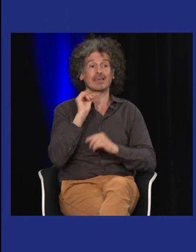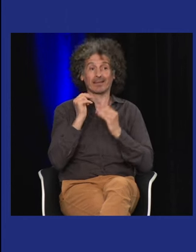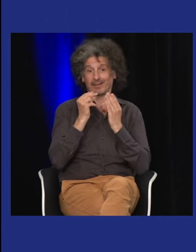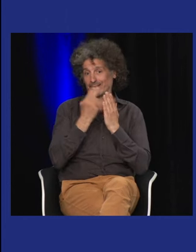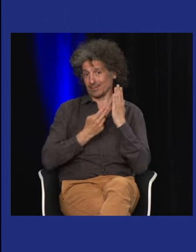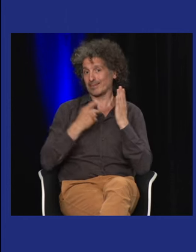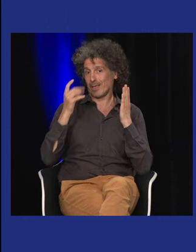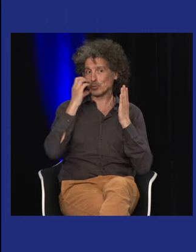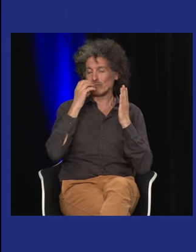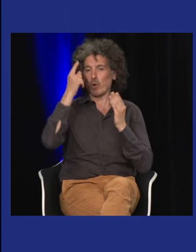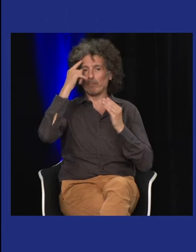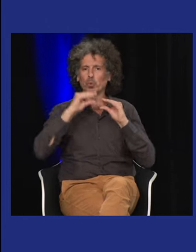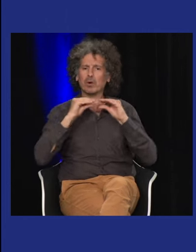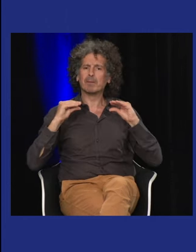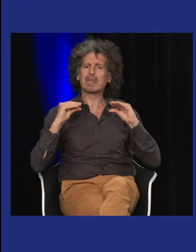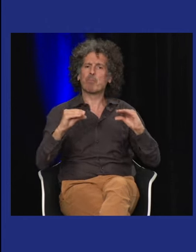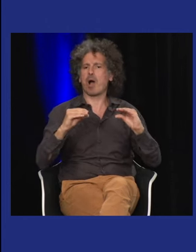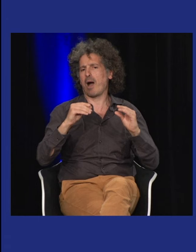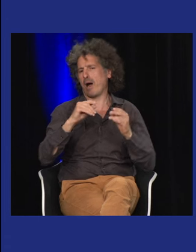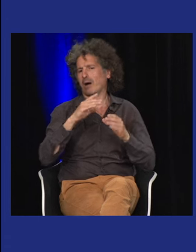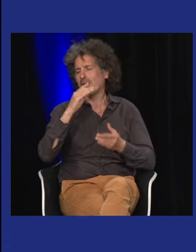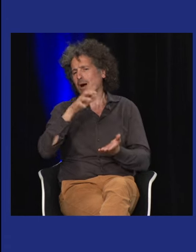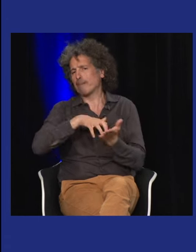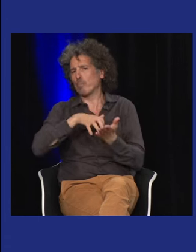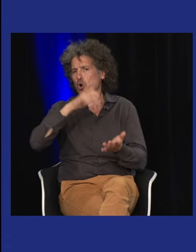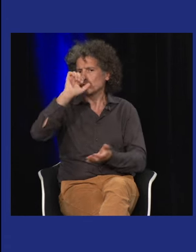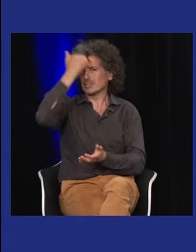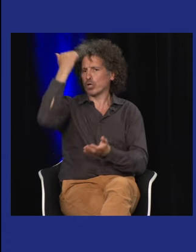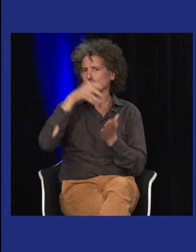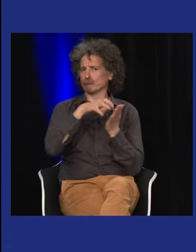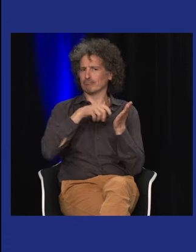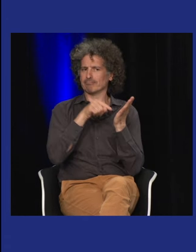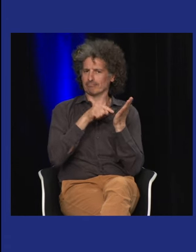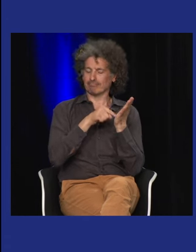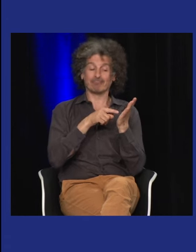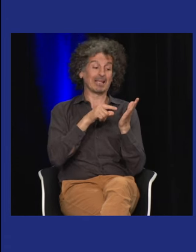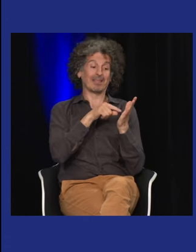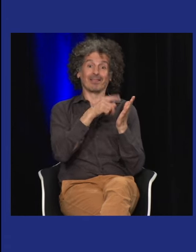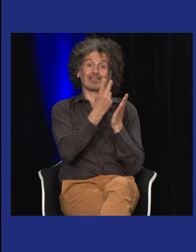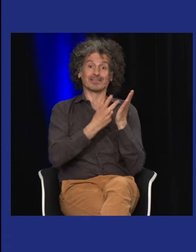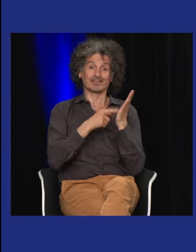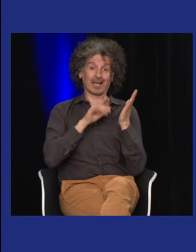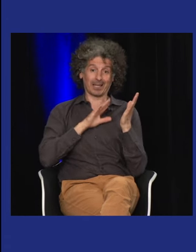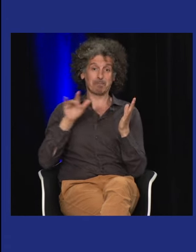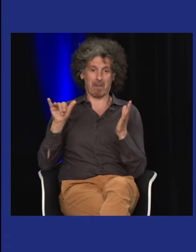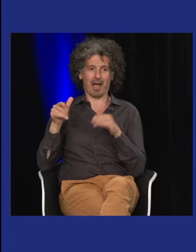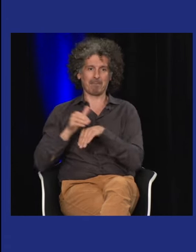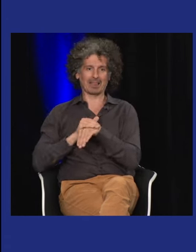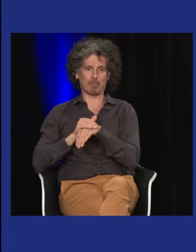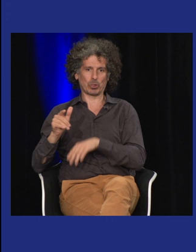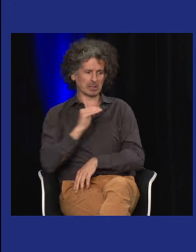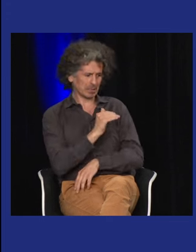pouvait exercer sur place et en fait Guy a décidé de faire ce dessin il a fait un rapport de stage et en fait